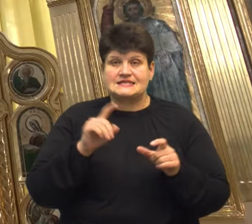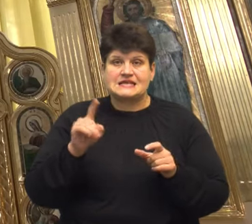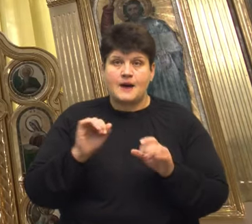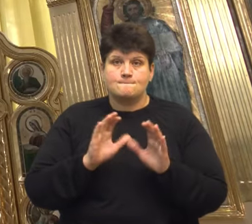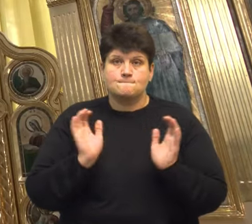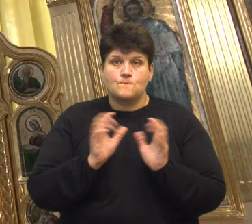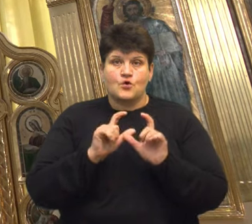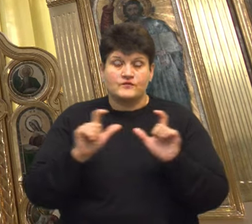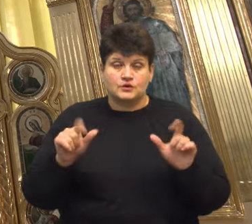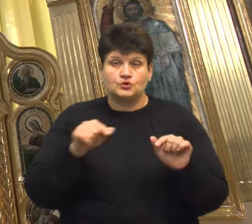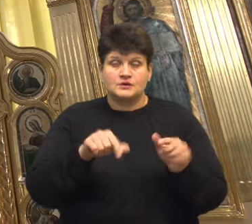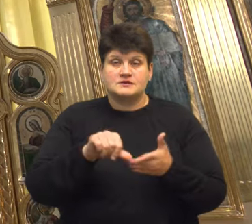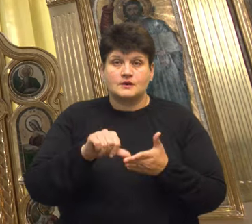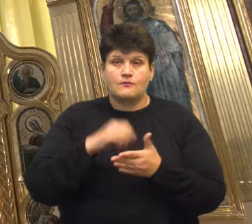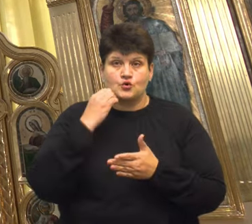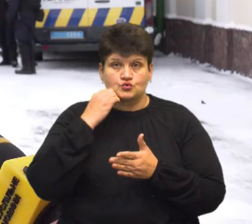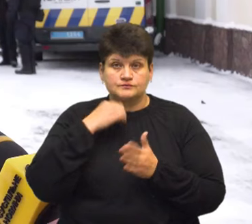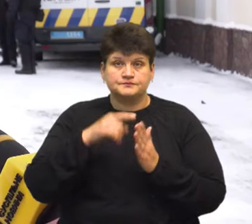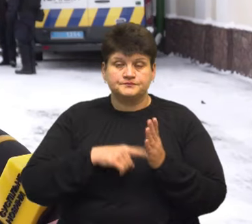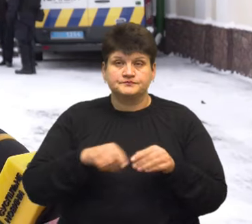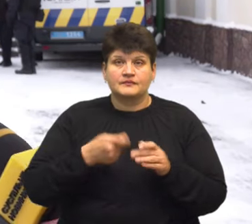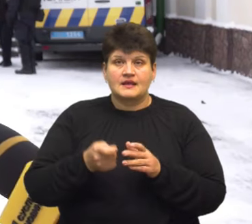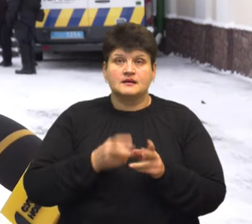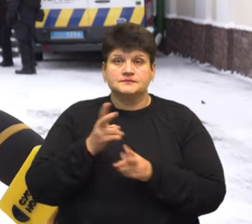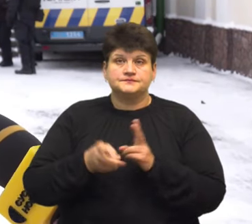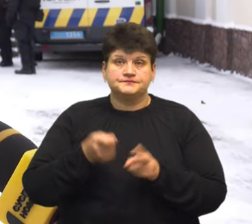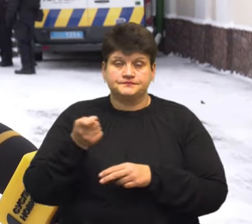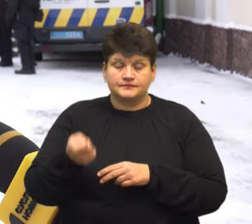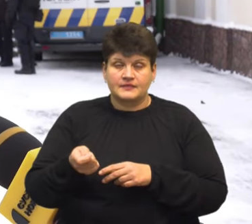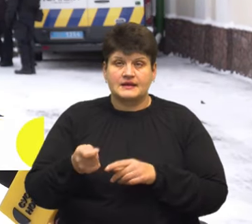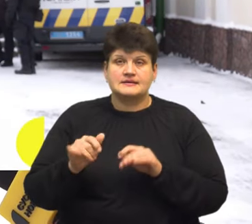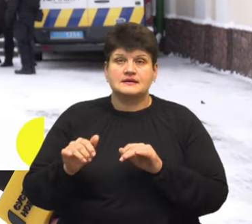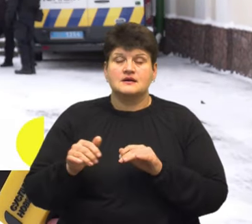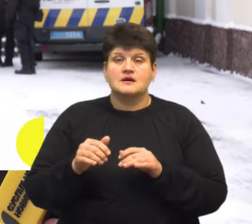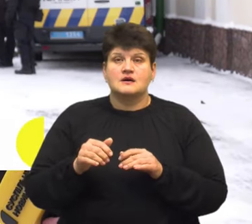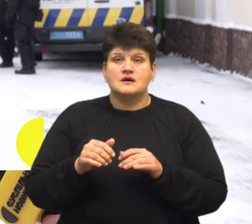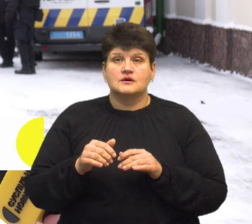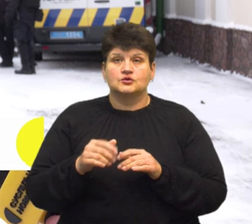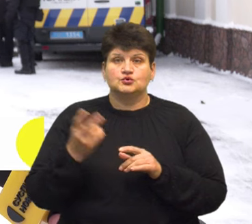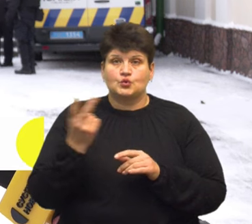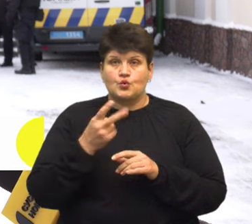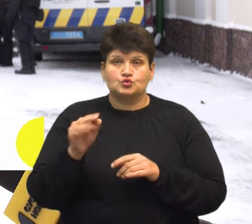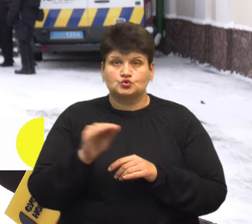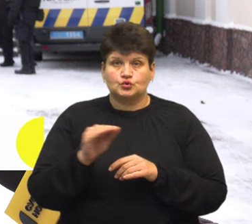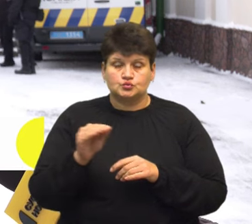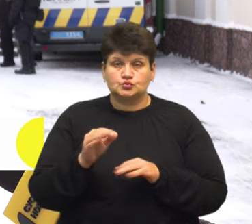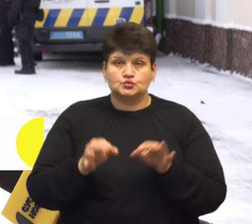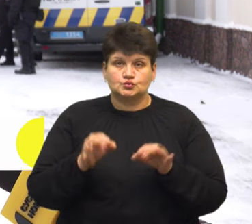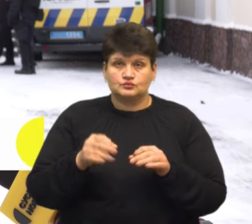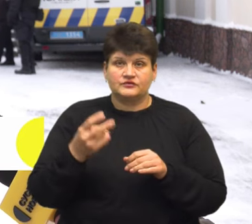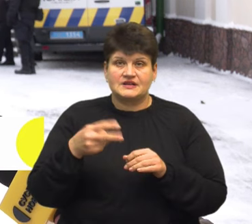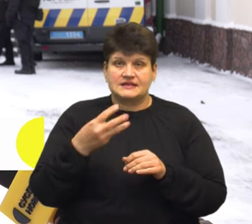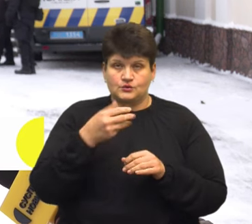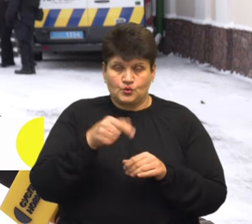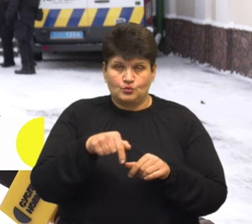Московського патріархату подали апеляцію. Західним апеляційним господарським судом 2 жовтня 2023 року цього року